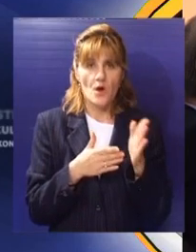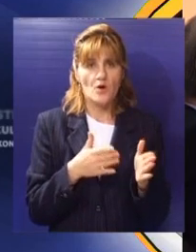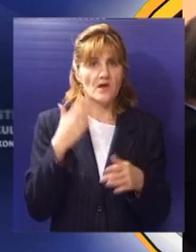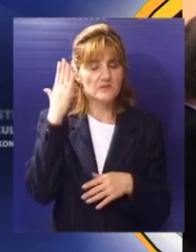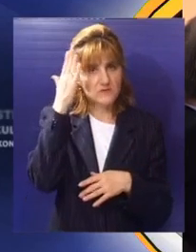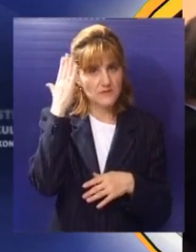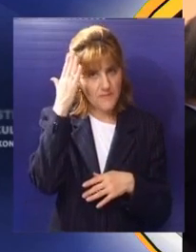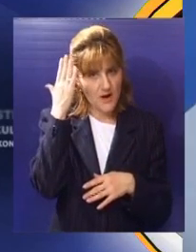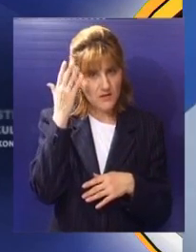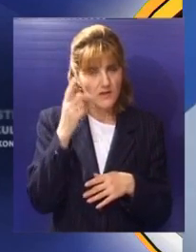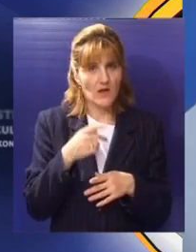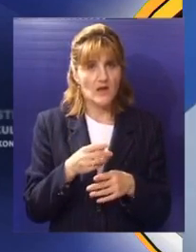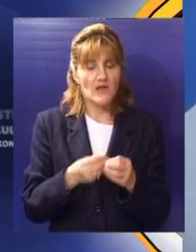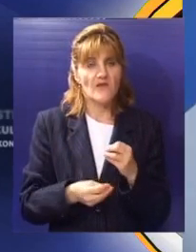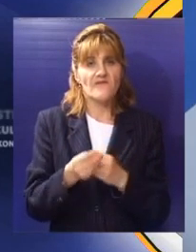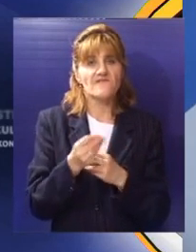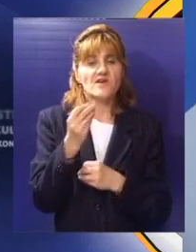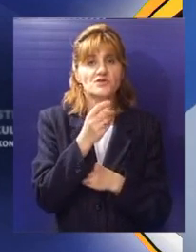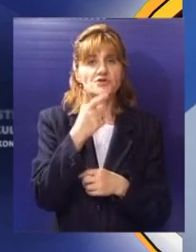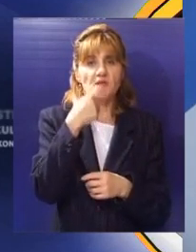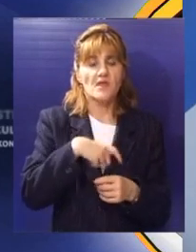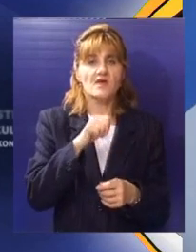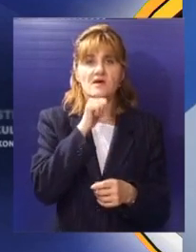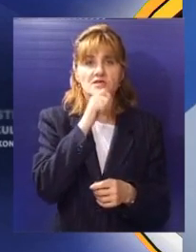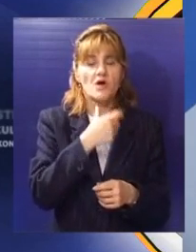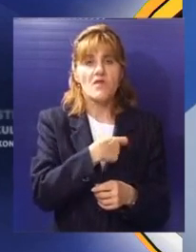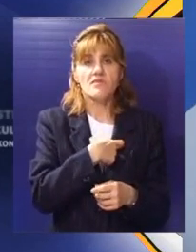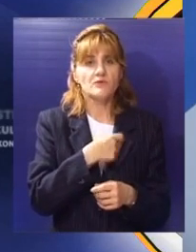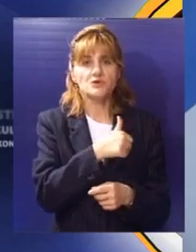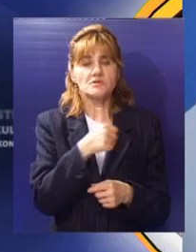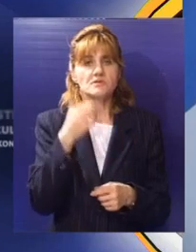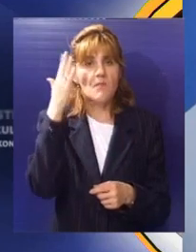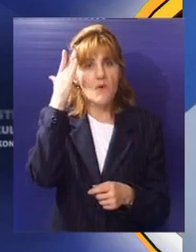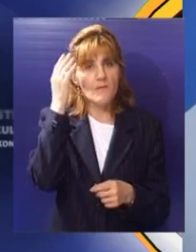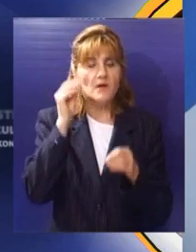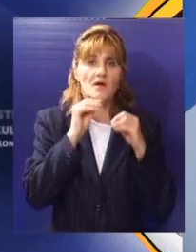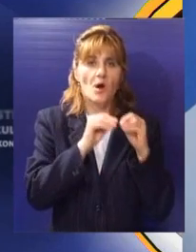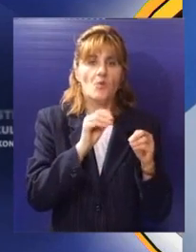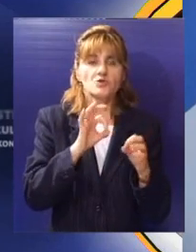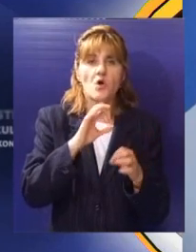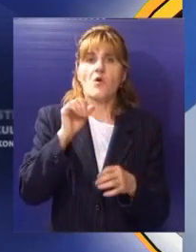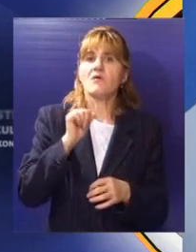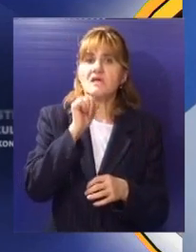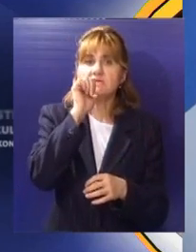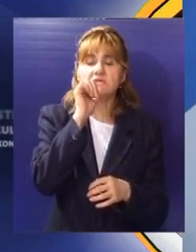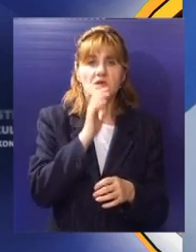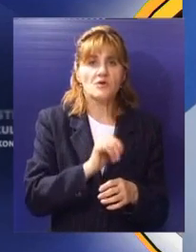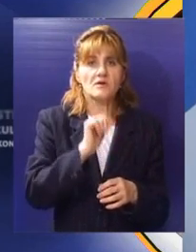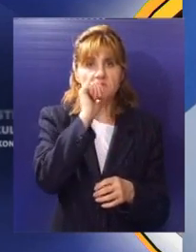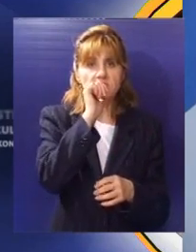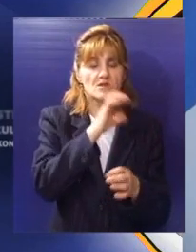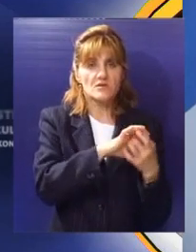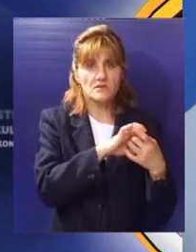smatra da se više istoričar ne može samo baviti prošlošću. On ne može više samo sakupljati znanja